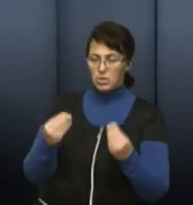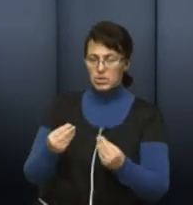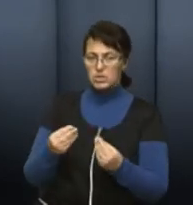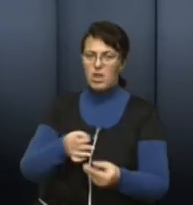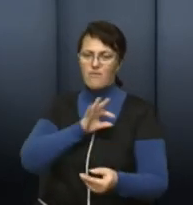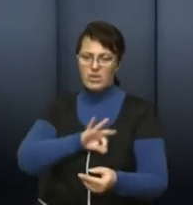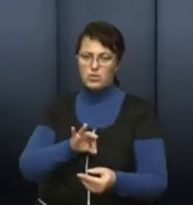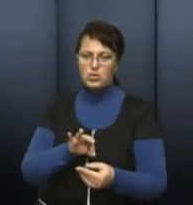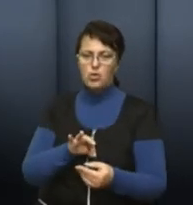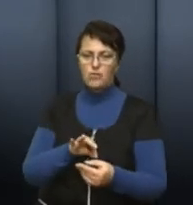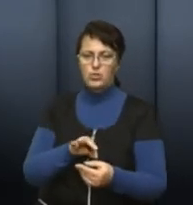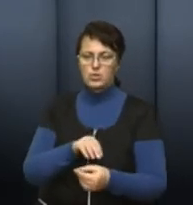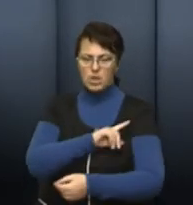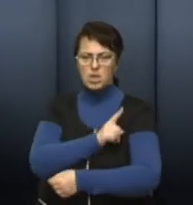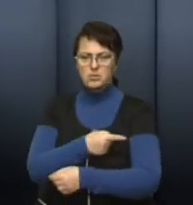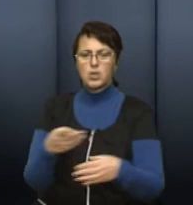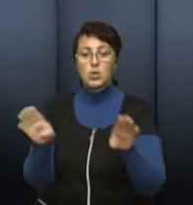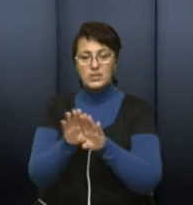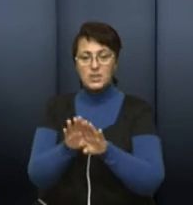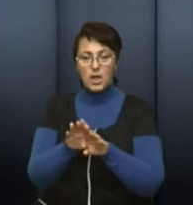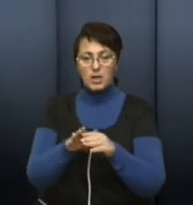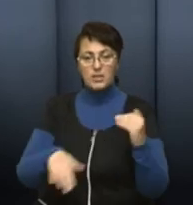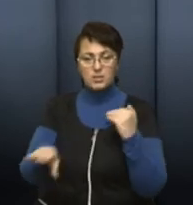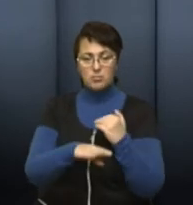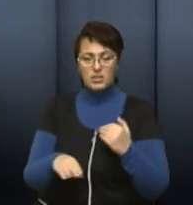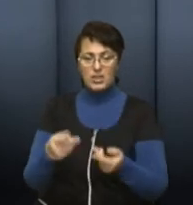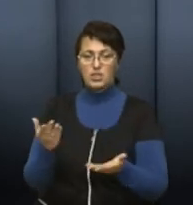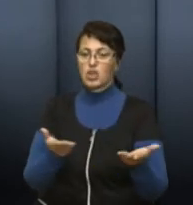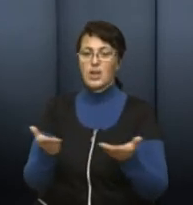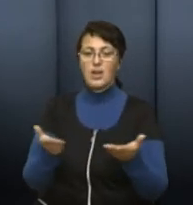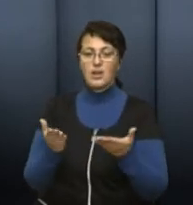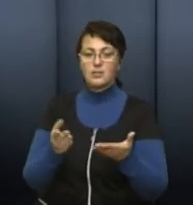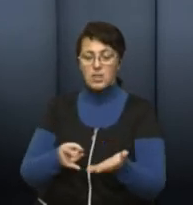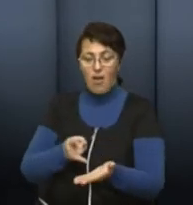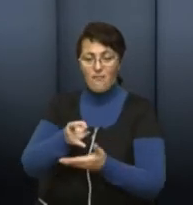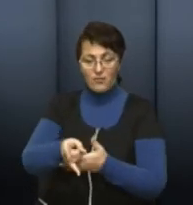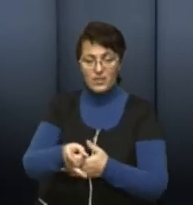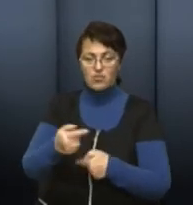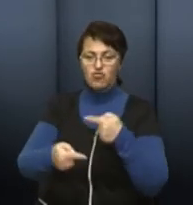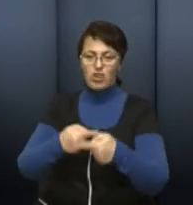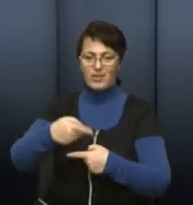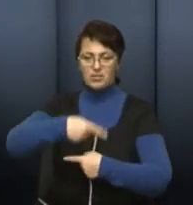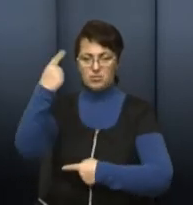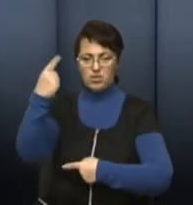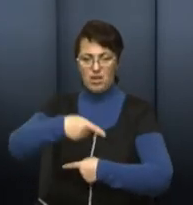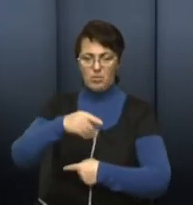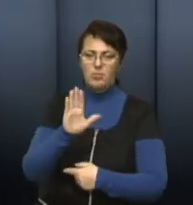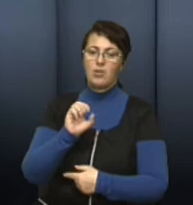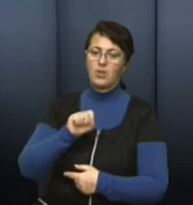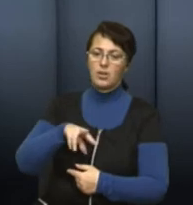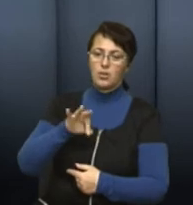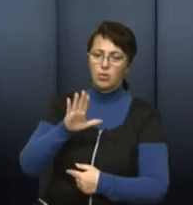закриті майданчики, де є безпосередній контроль, де є в'їзд через шлофбан. Це валова,